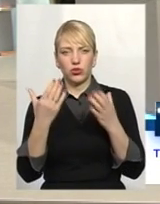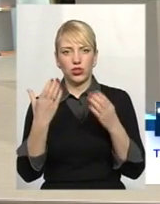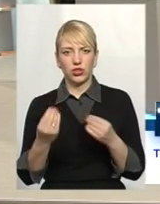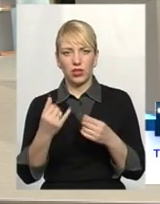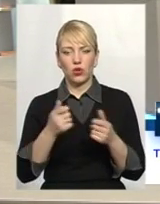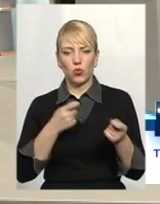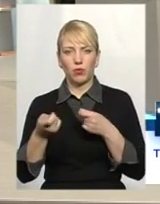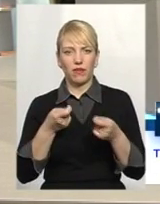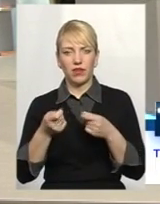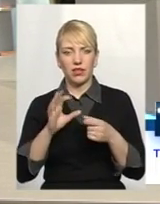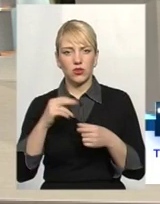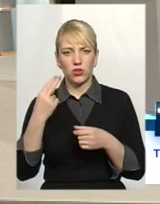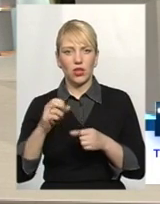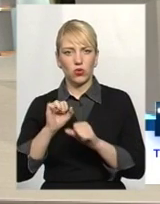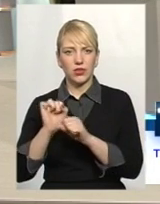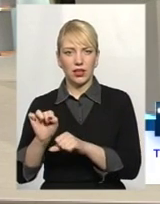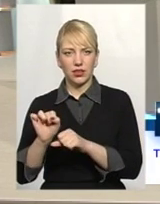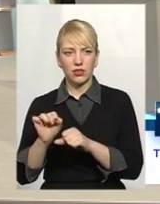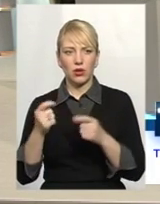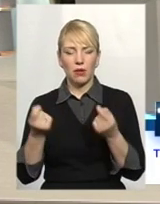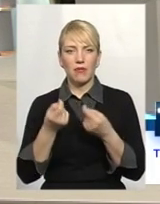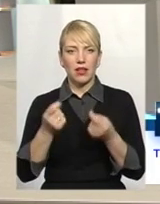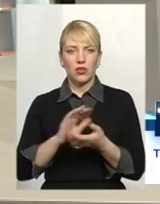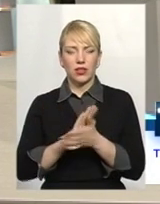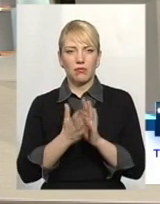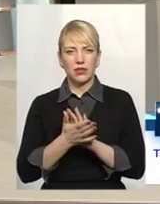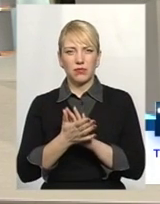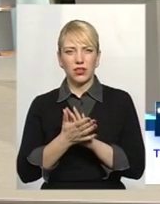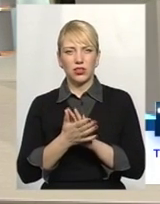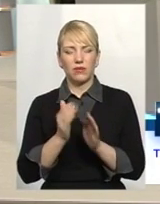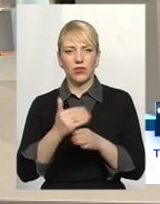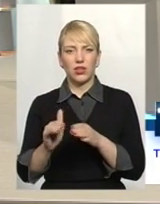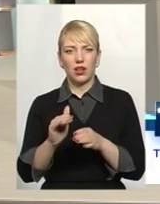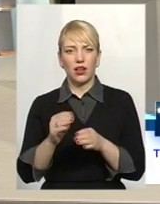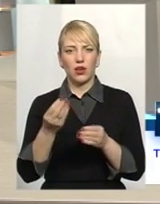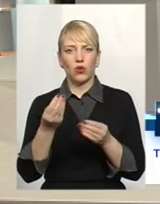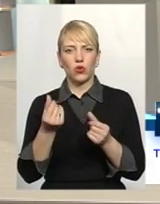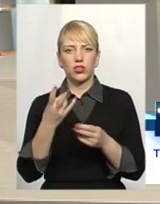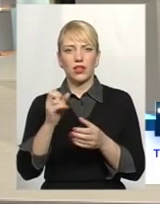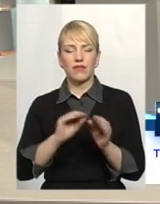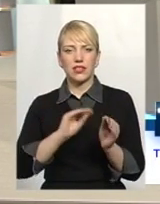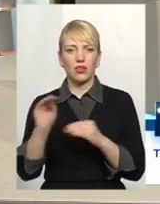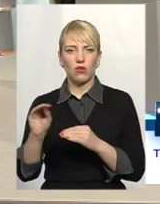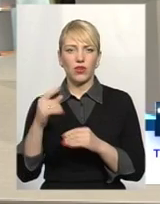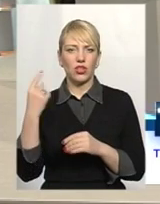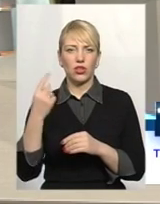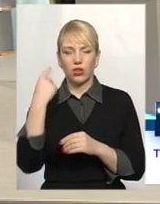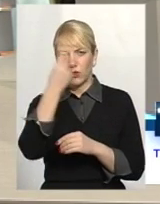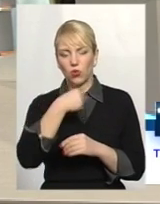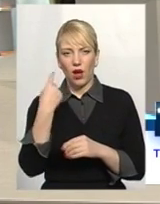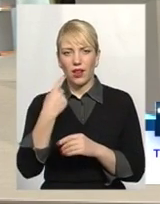управління соціального захисту малозабезпеченим верством виділяє кошти на встановлення індивідуальних лічильників. Тобто,